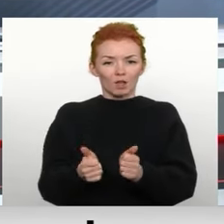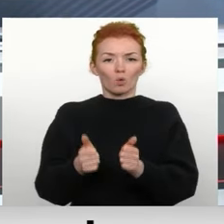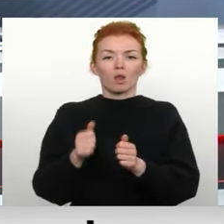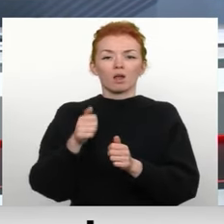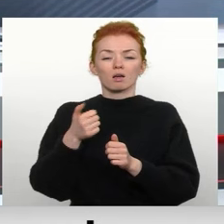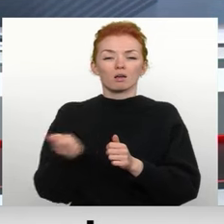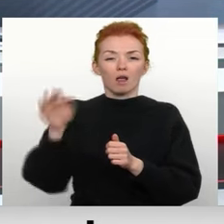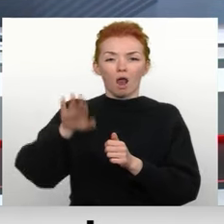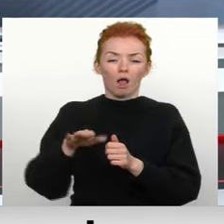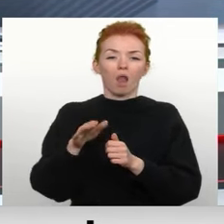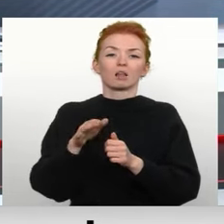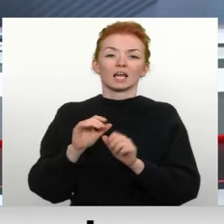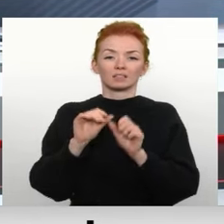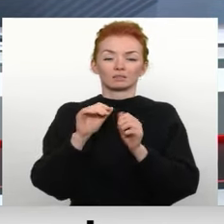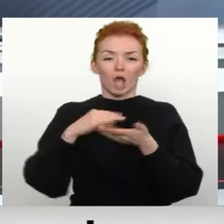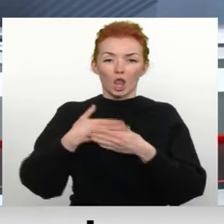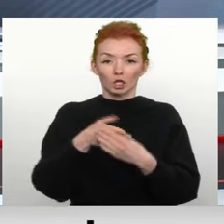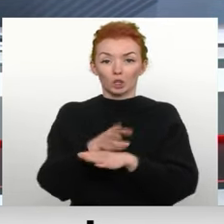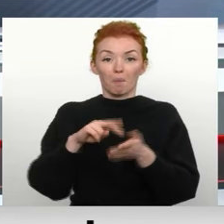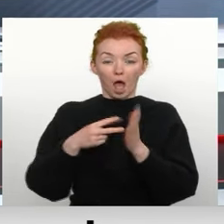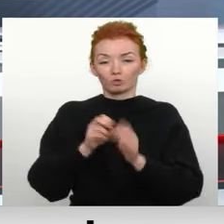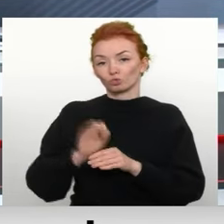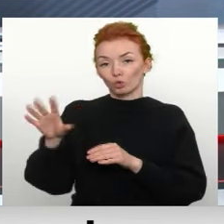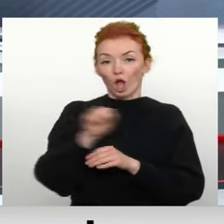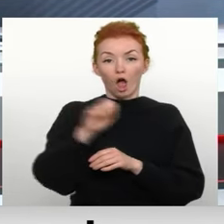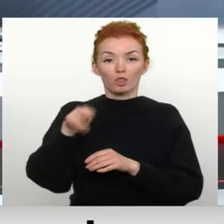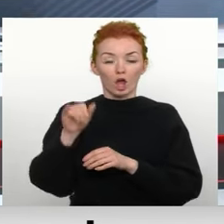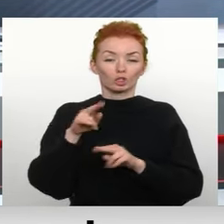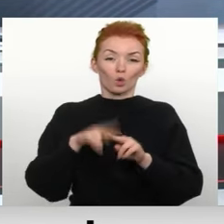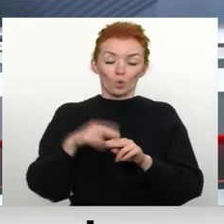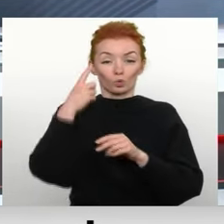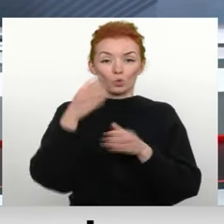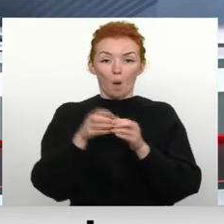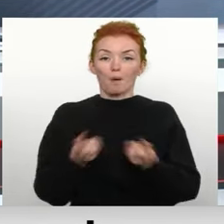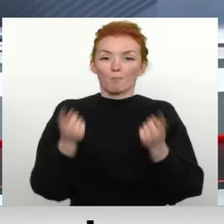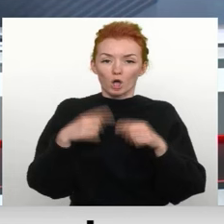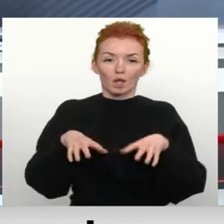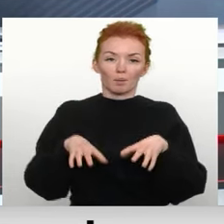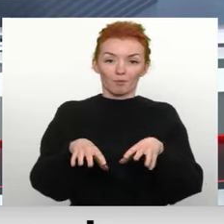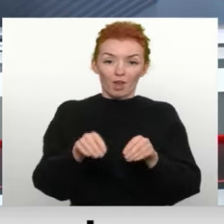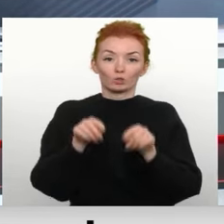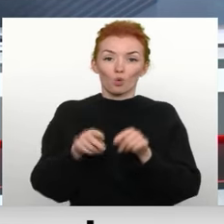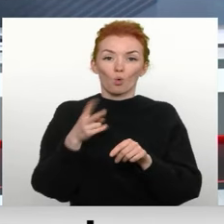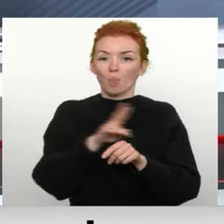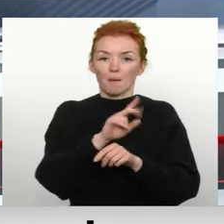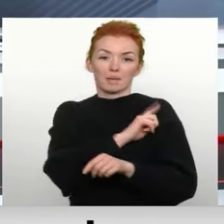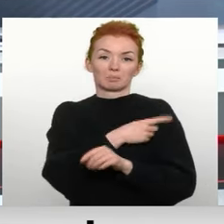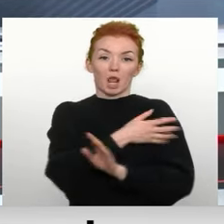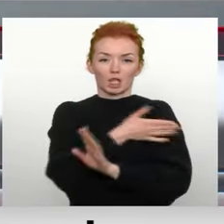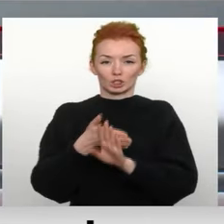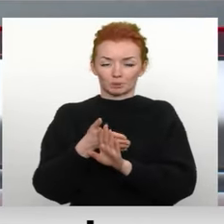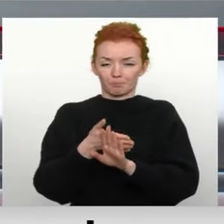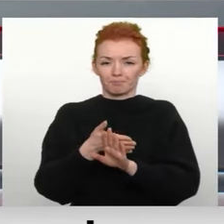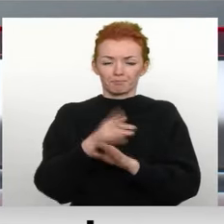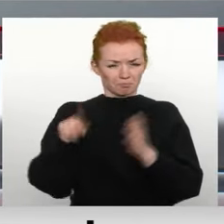sadalīšanas plāns un jānosūt ādažu pašalībā. Tā kā būtībā Ropažu novadum šobrīd dara reformā nepaveikto mājas darbu. Bet kādēļ